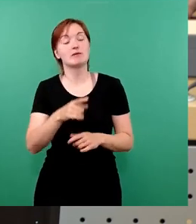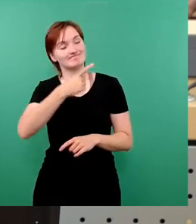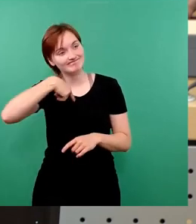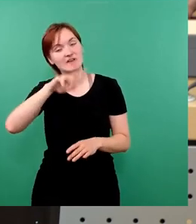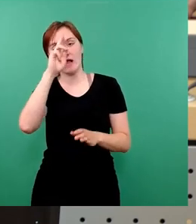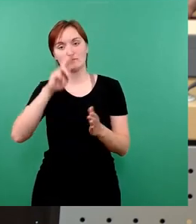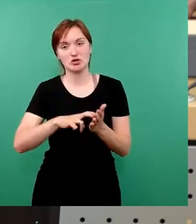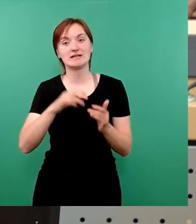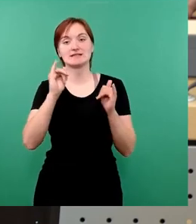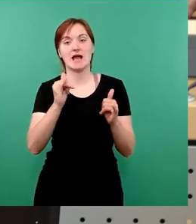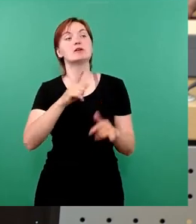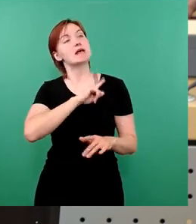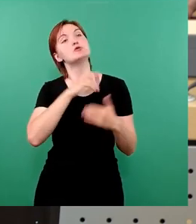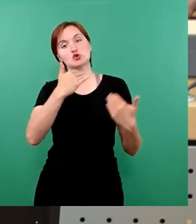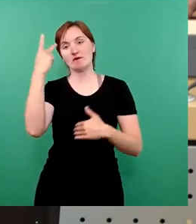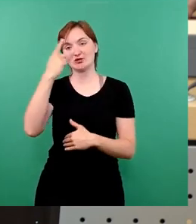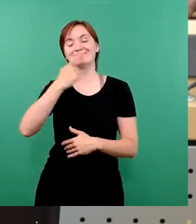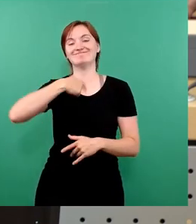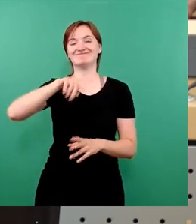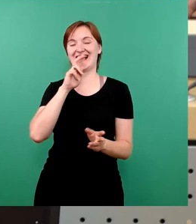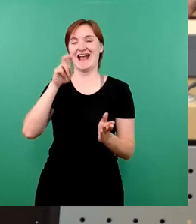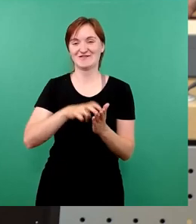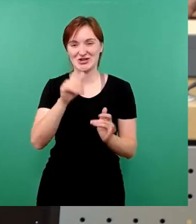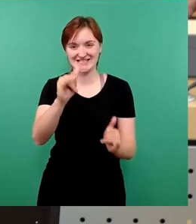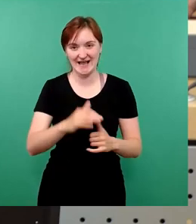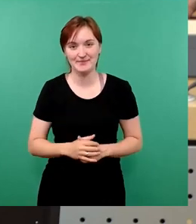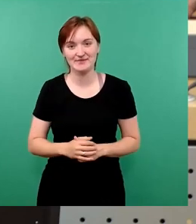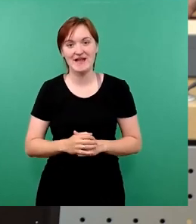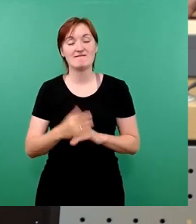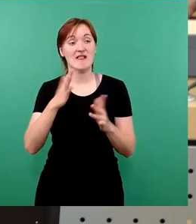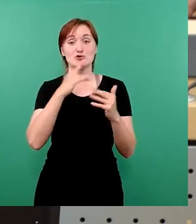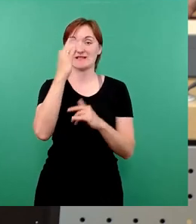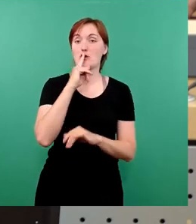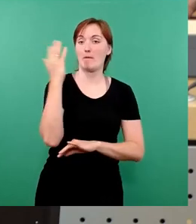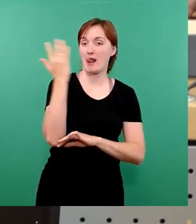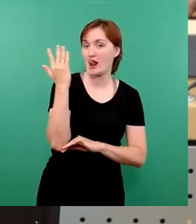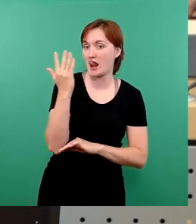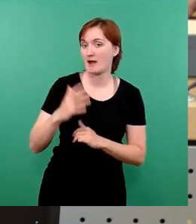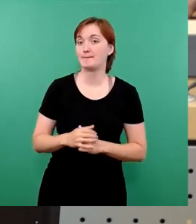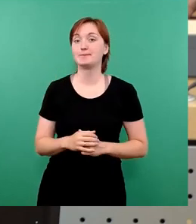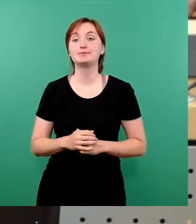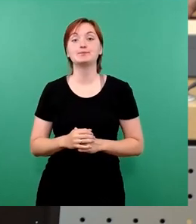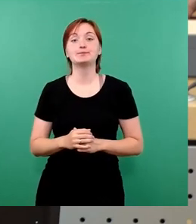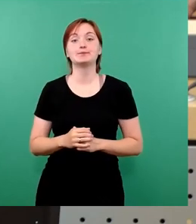so wie ich ihn verstanden habe, werden wir ihm zustimmen. Er kann ja dann noch mal vorgetragen werden.